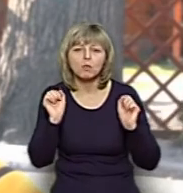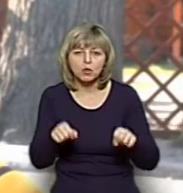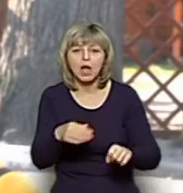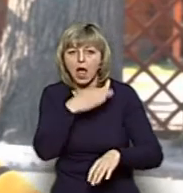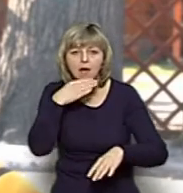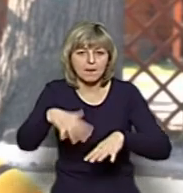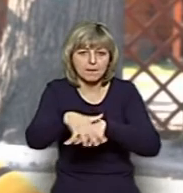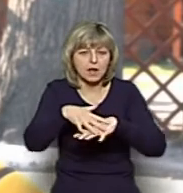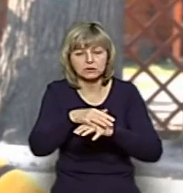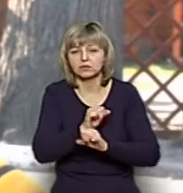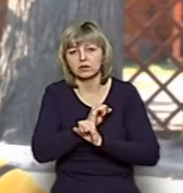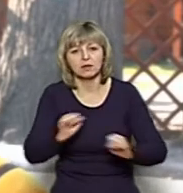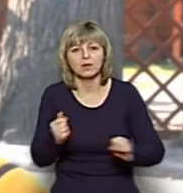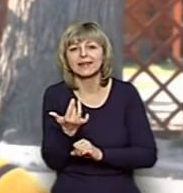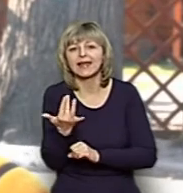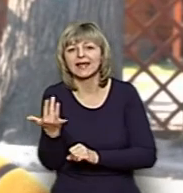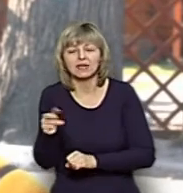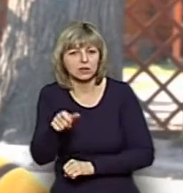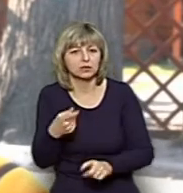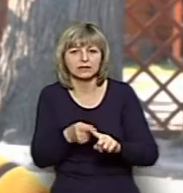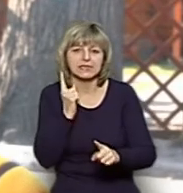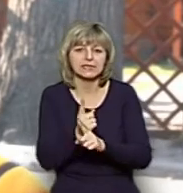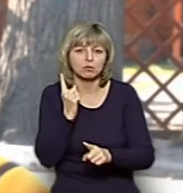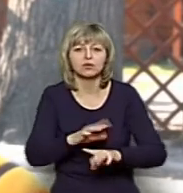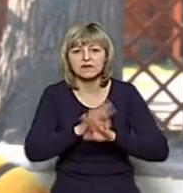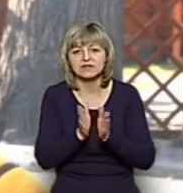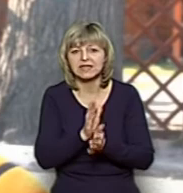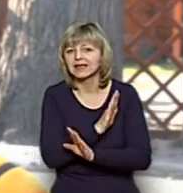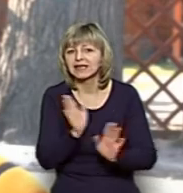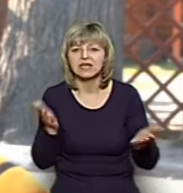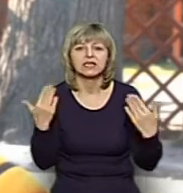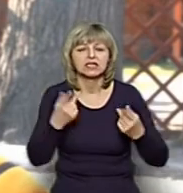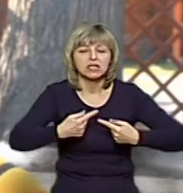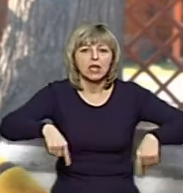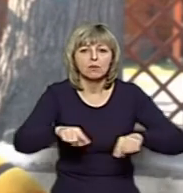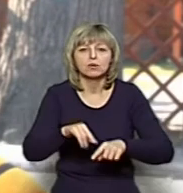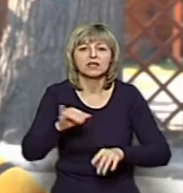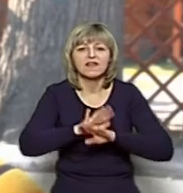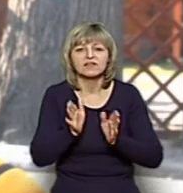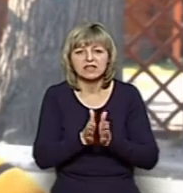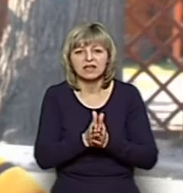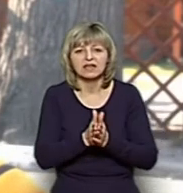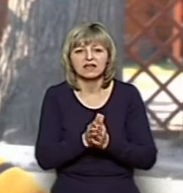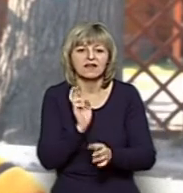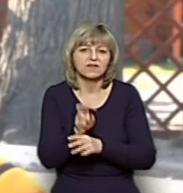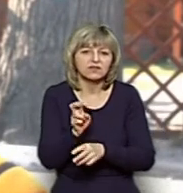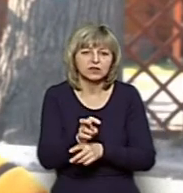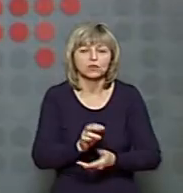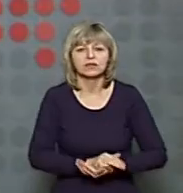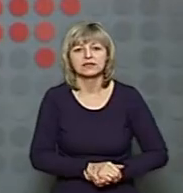масово збиратися, там по пару, декілька людей – це заборона. Взагалі не тільки на рекреаційних пунктах, а і взагалі відвідувати лісові маси.